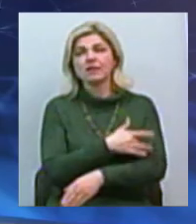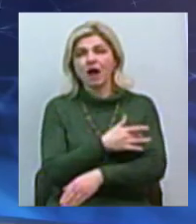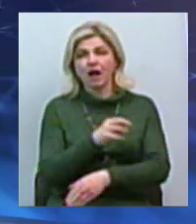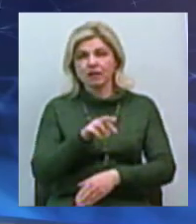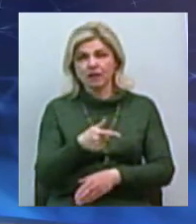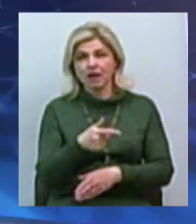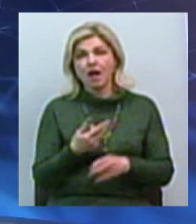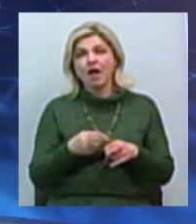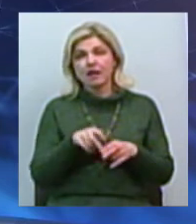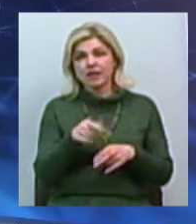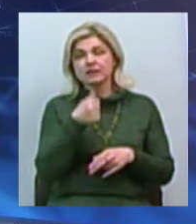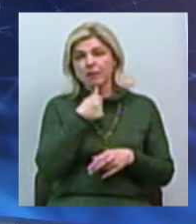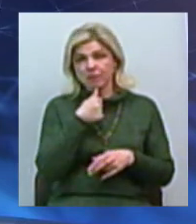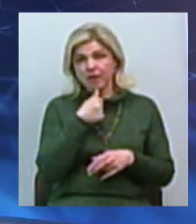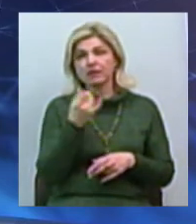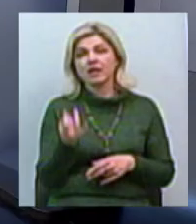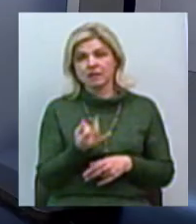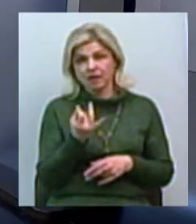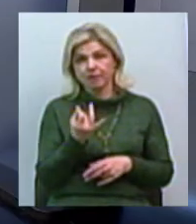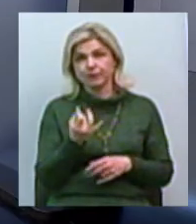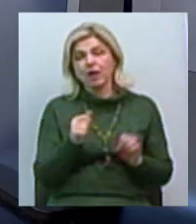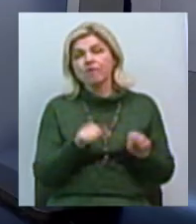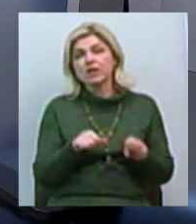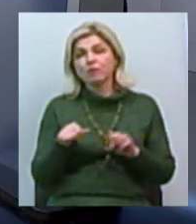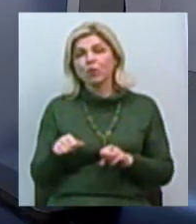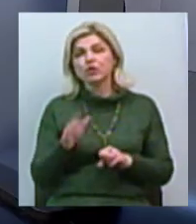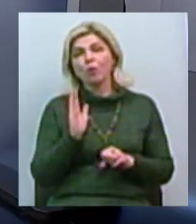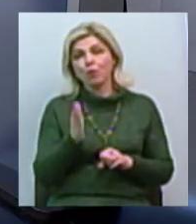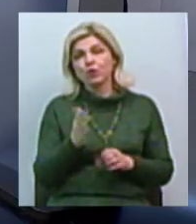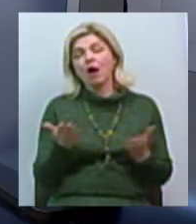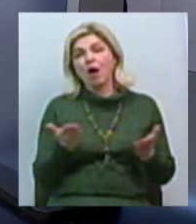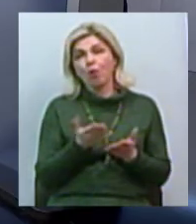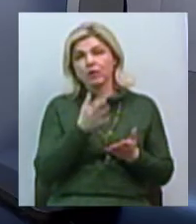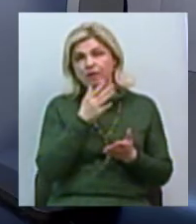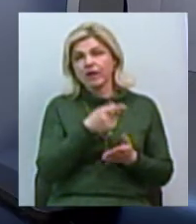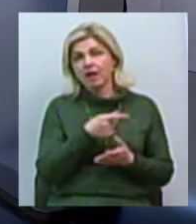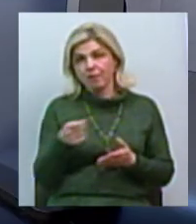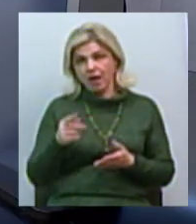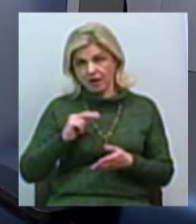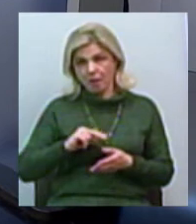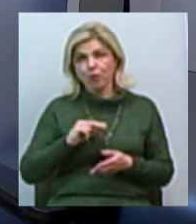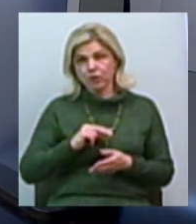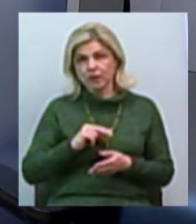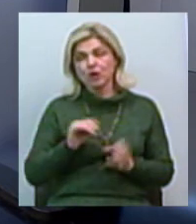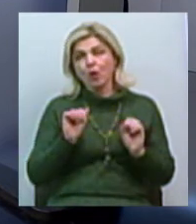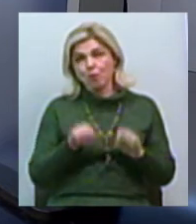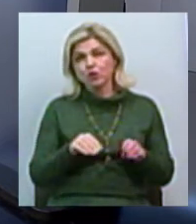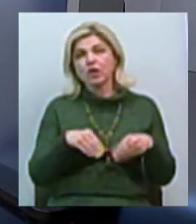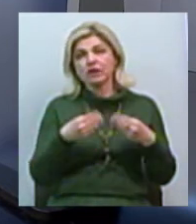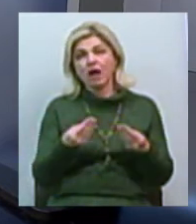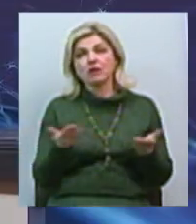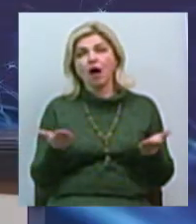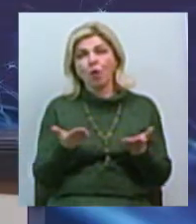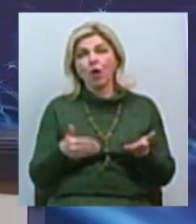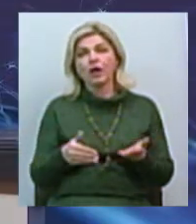цей експеримент, він інтересний, він, можливо, буде дійсно какое-то час працювати в нашій країні, він може принести якийсь результат, і яскренне